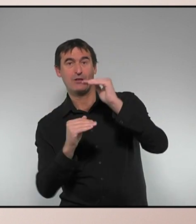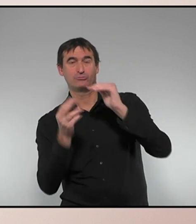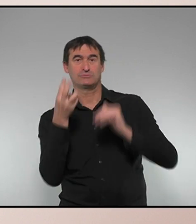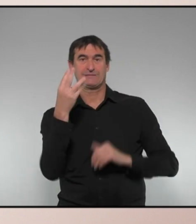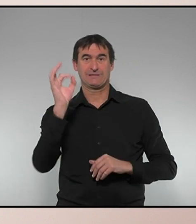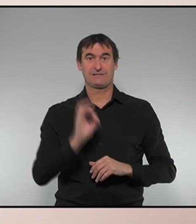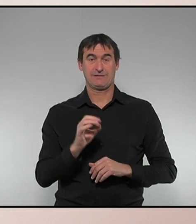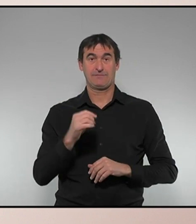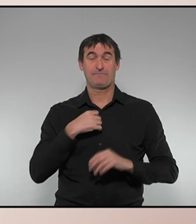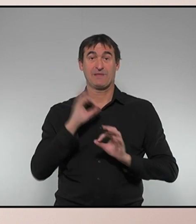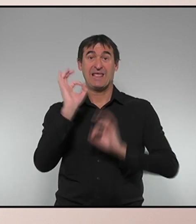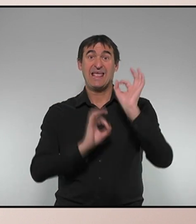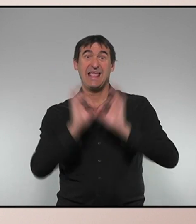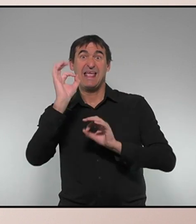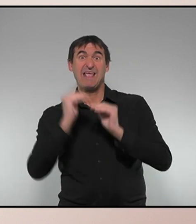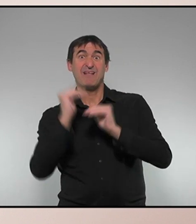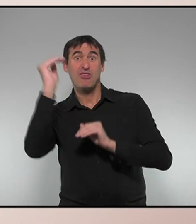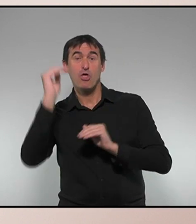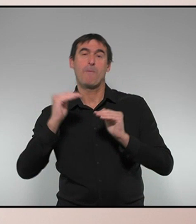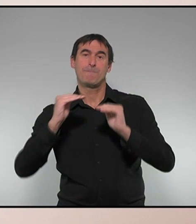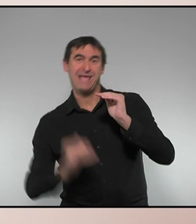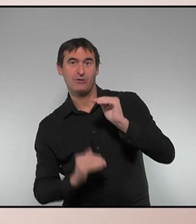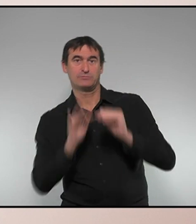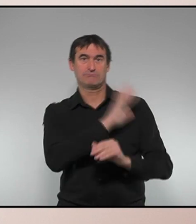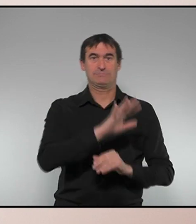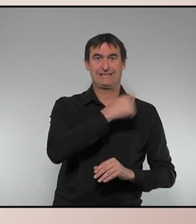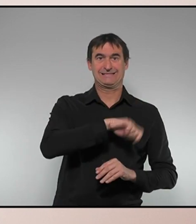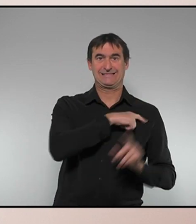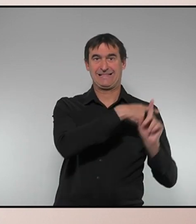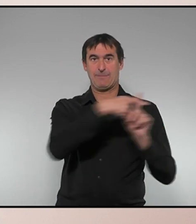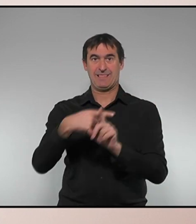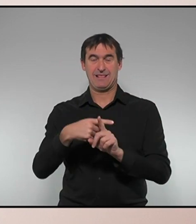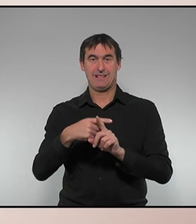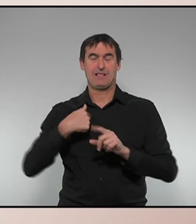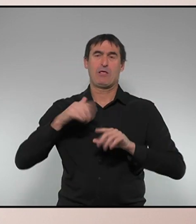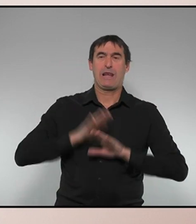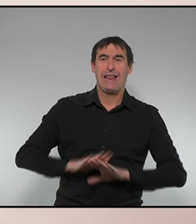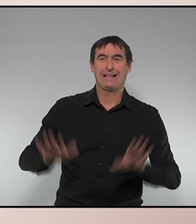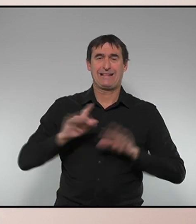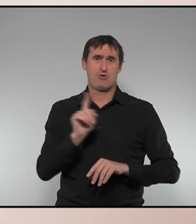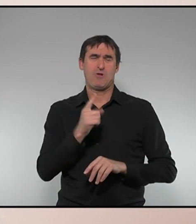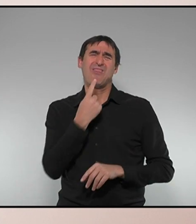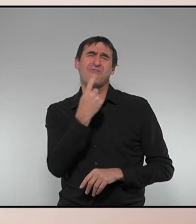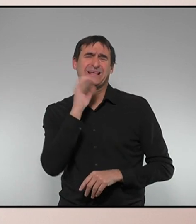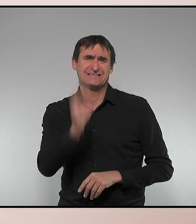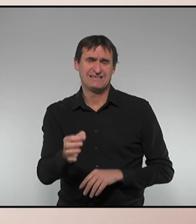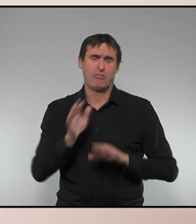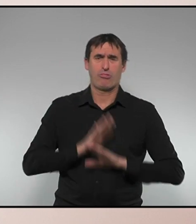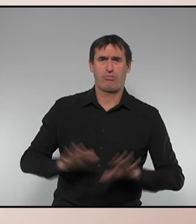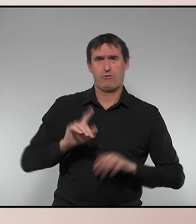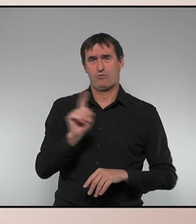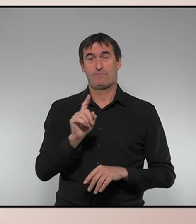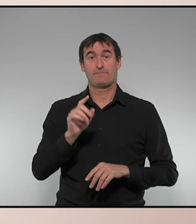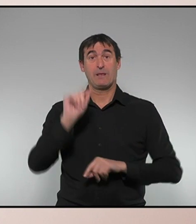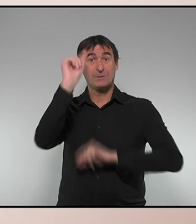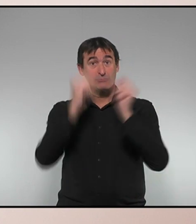una inflació per sota de la mitjana estatal. Per tant, no val ralentir. Té moltes dificultats, però no val ralentir. I el pressupost es discuteix al Parlament. Si